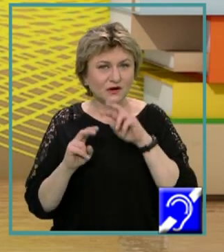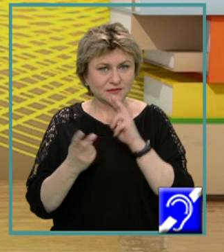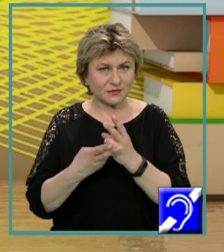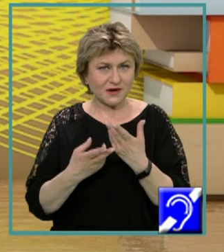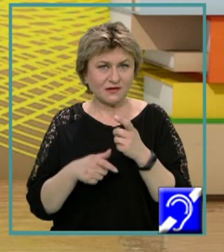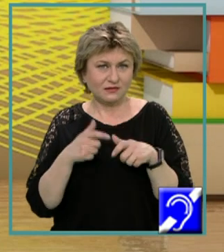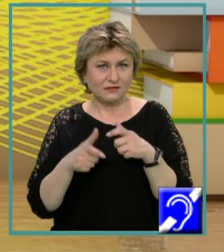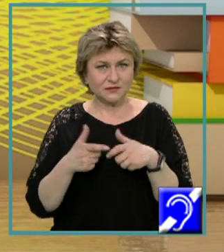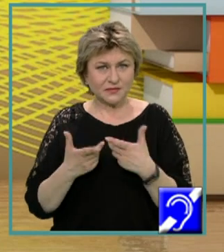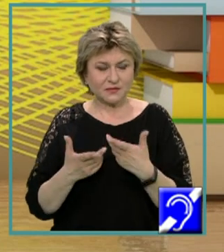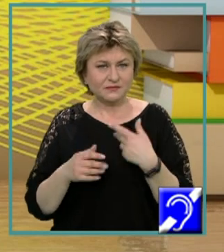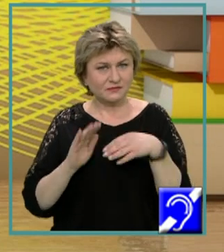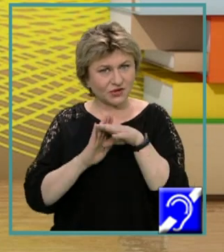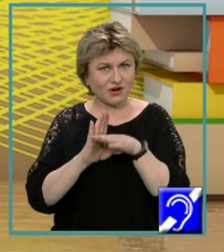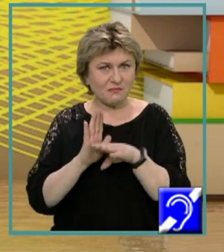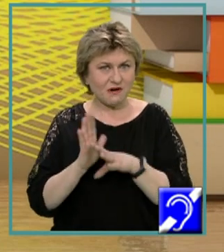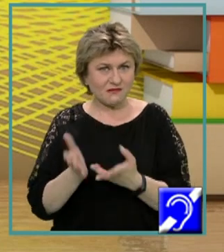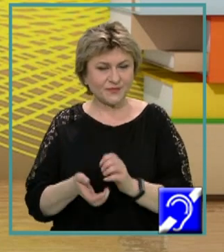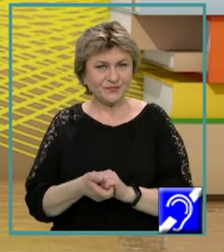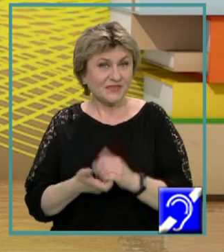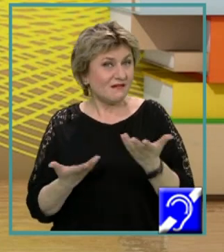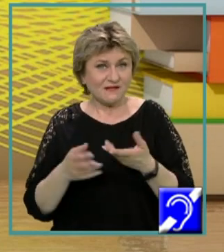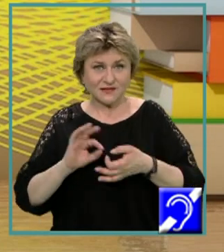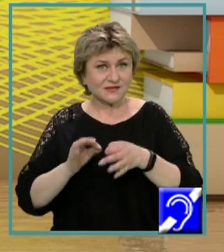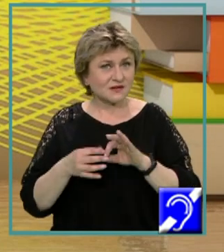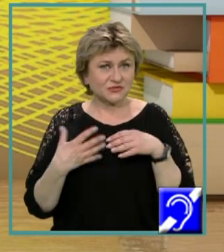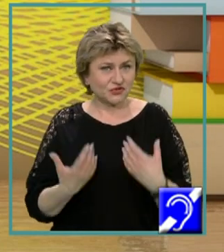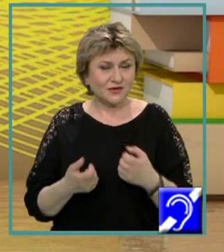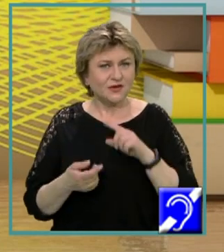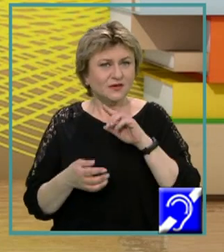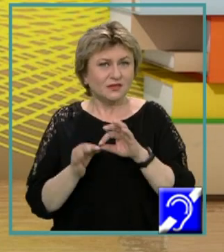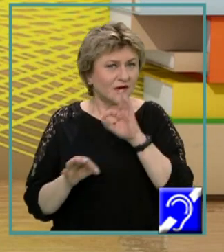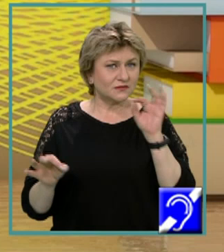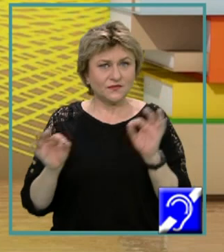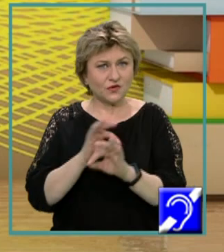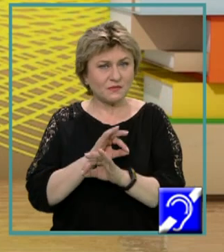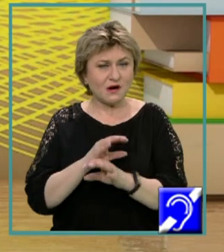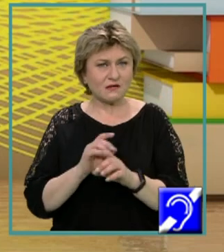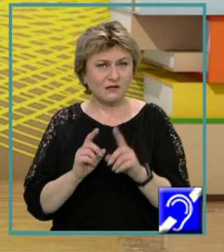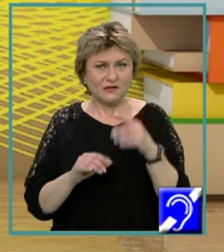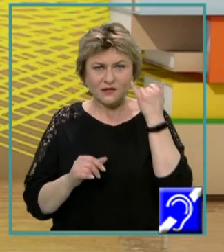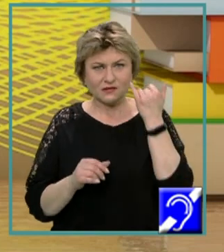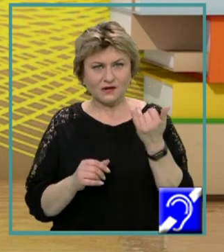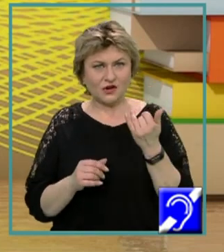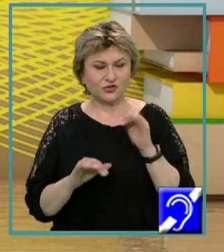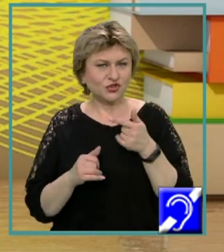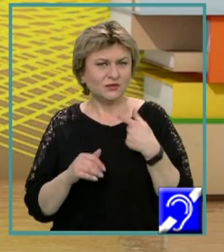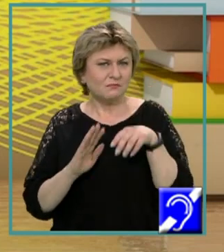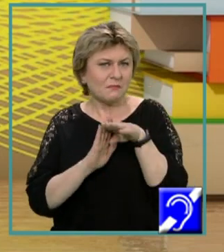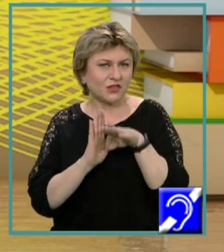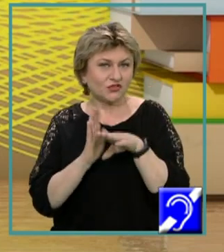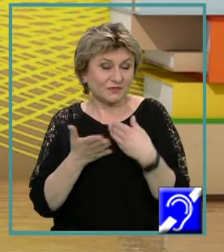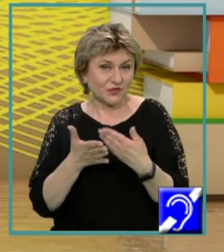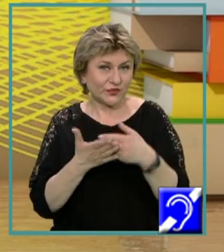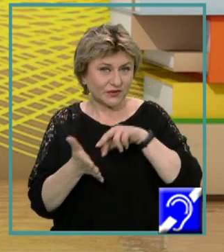despre programare, care înseamnă transformarea ideilor și metodelor de